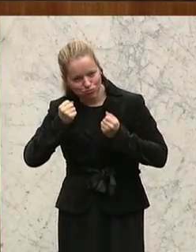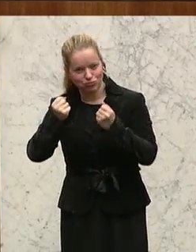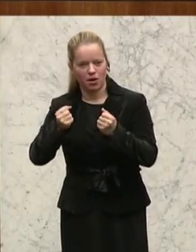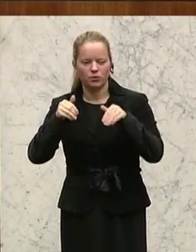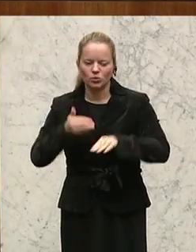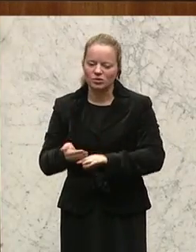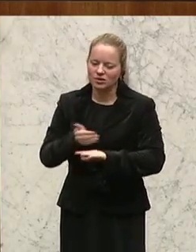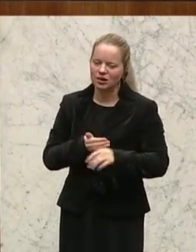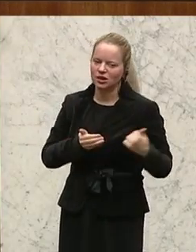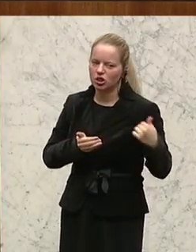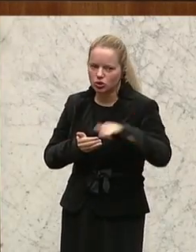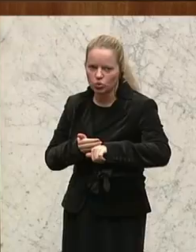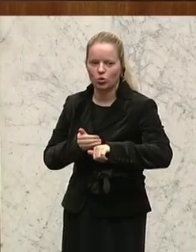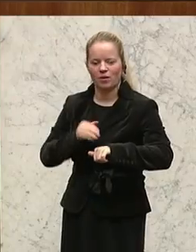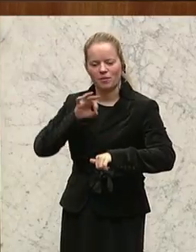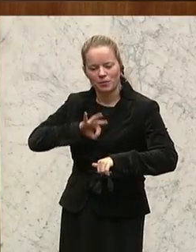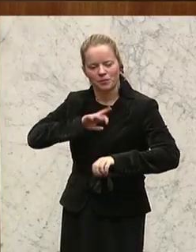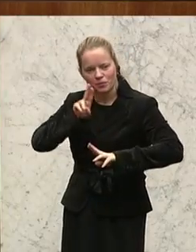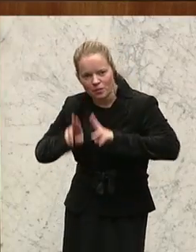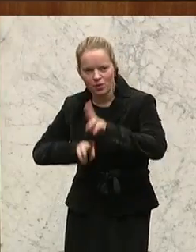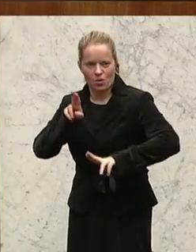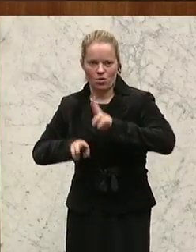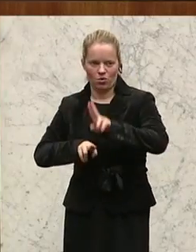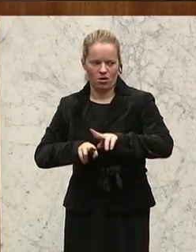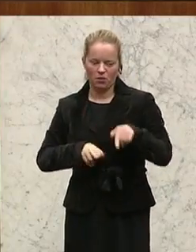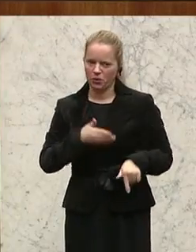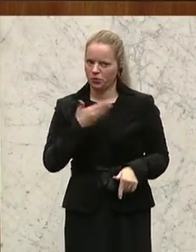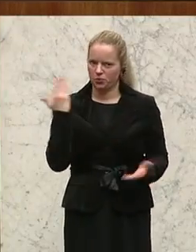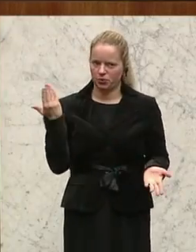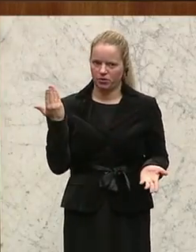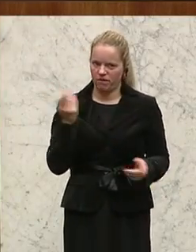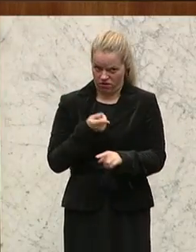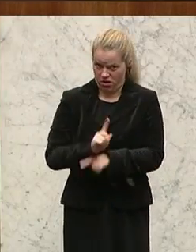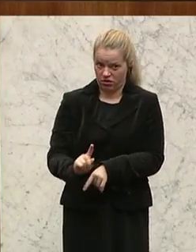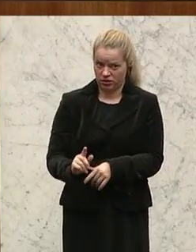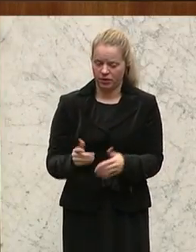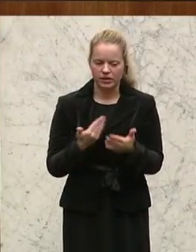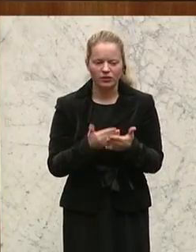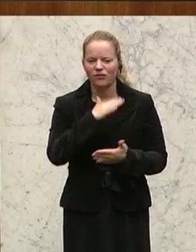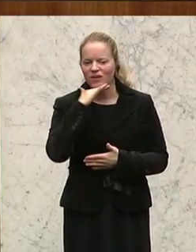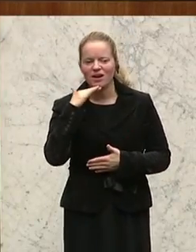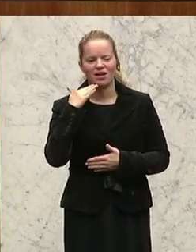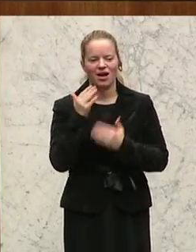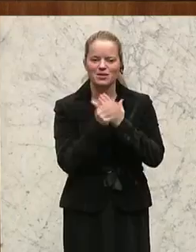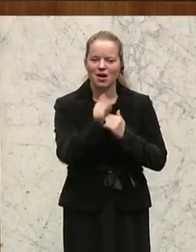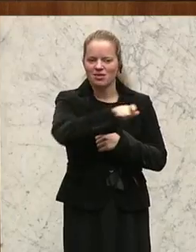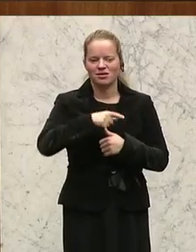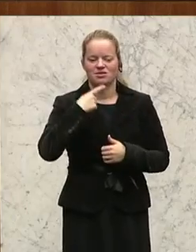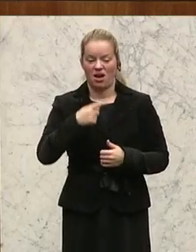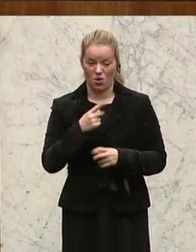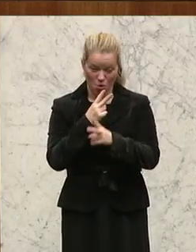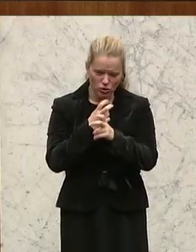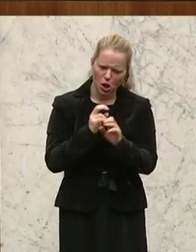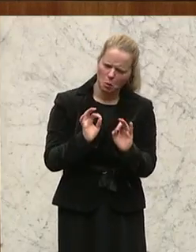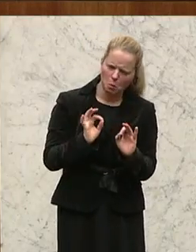gute verkehrspsychologische Betreuung sorgen. Und genau das fehlt. Und daher sagen viele Fachleute, das, was da Österreich macht,